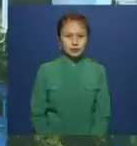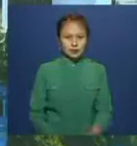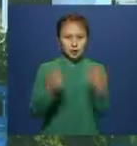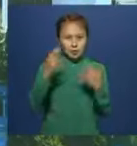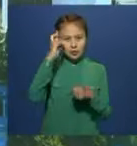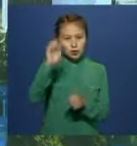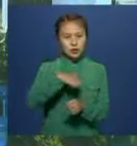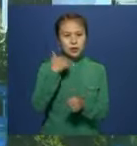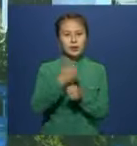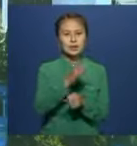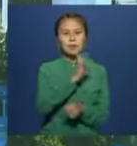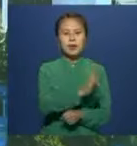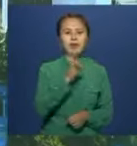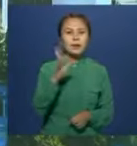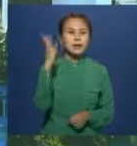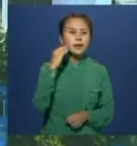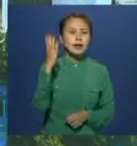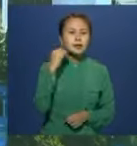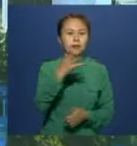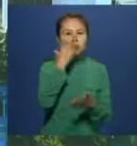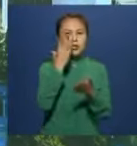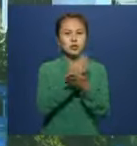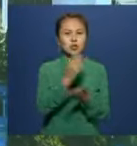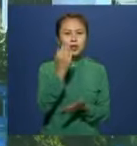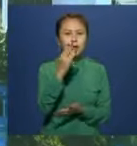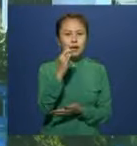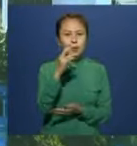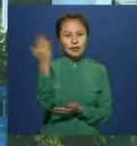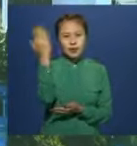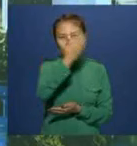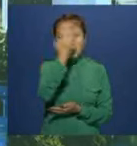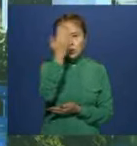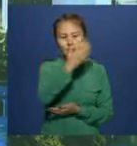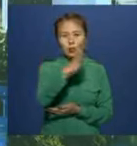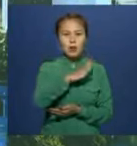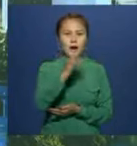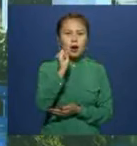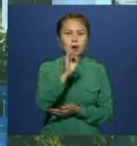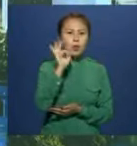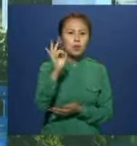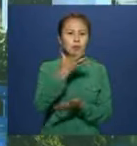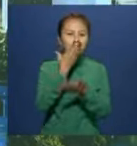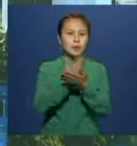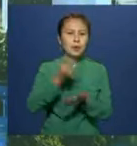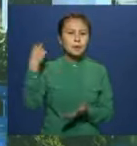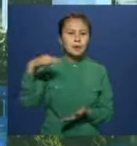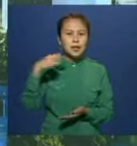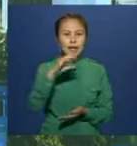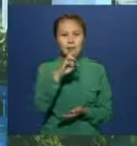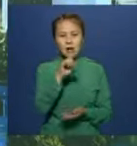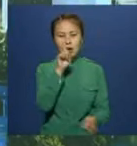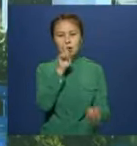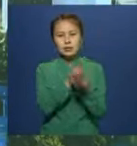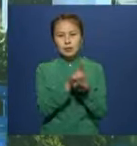Бүгін мемлекет башысы Нұрсултан Назарбаев Алматыдағы резиденциясында Шакен Айману атындағы Қазақфильм Аксенел Қоғамның президенті Ермен